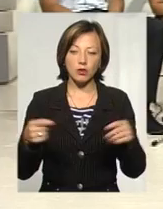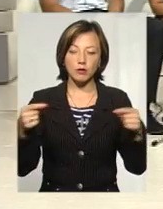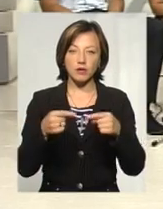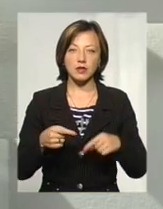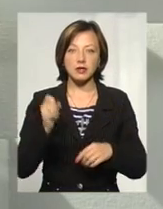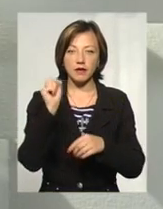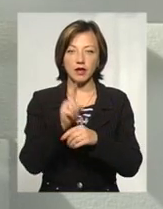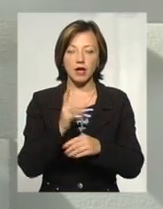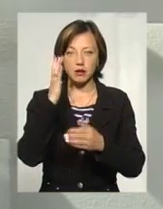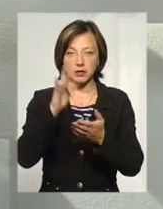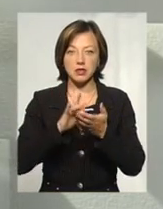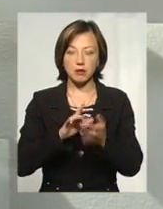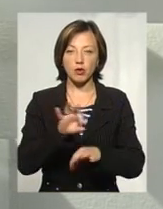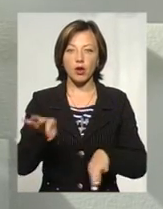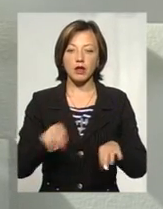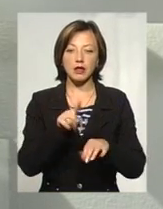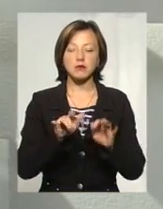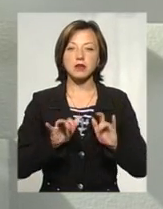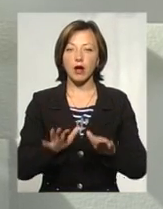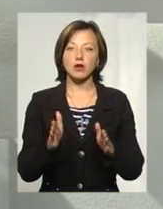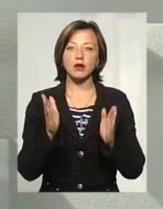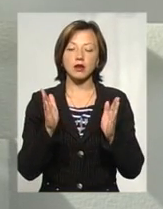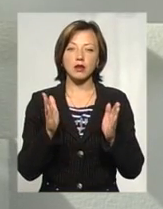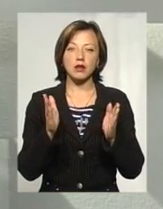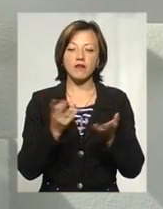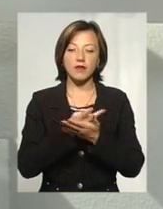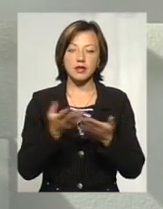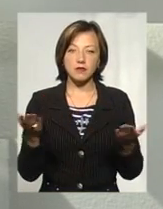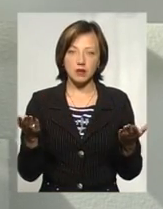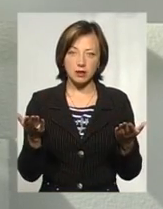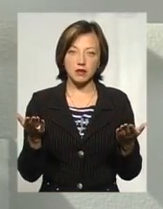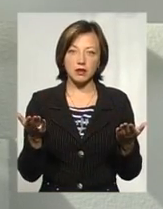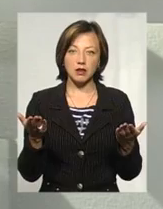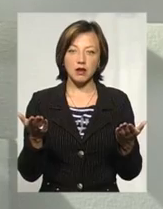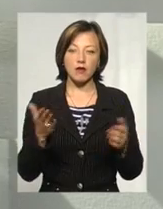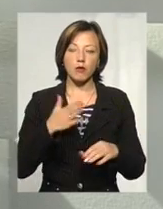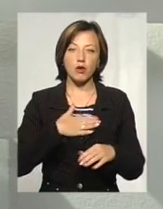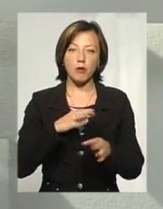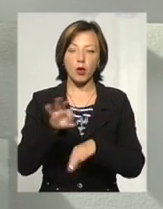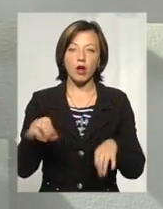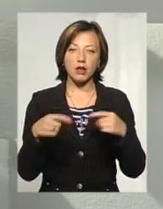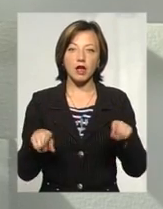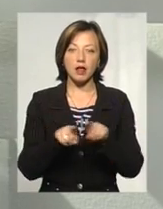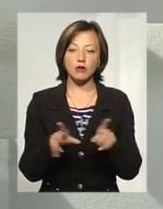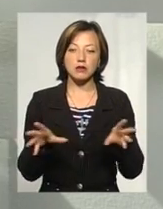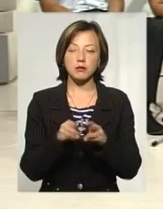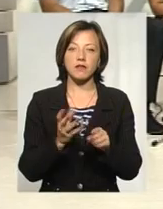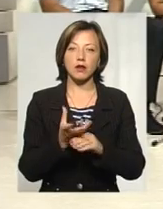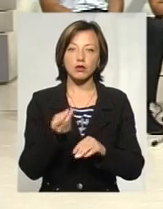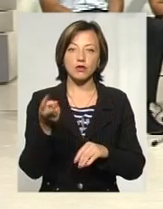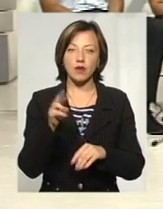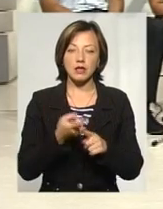цільним завданням проєкту, тим заходом, який вони висвітлили в своєму проєкті, а також співфінансування. Це